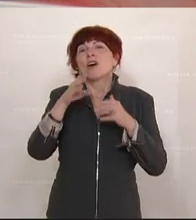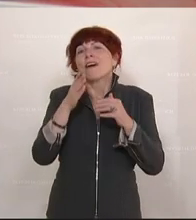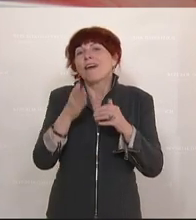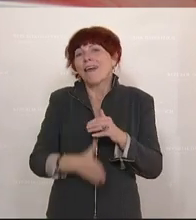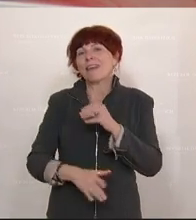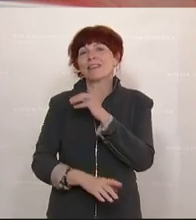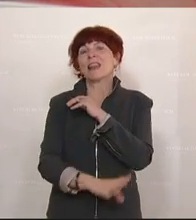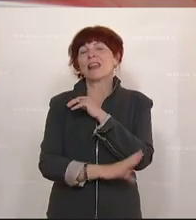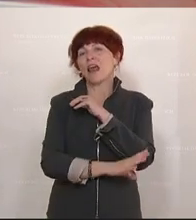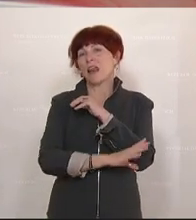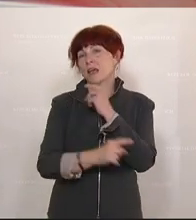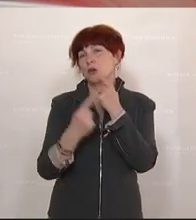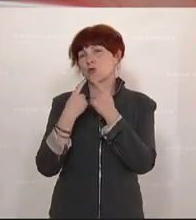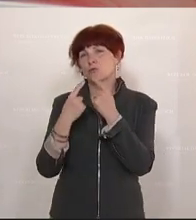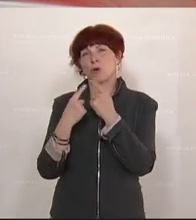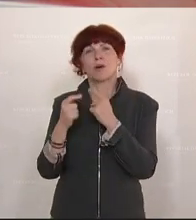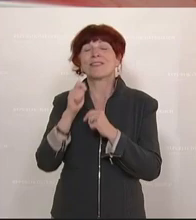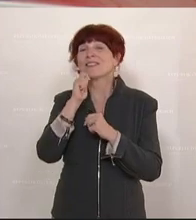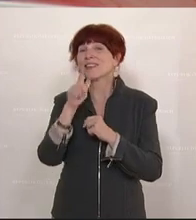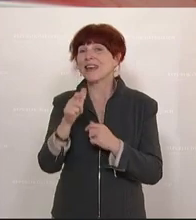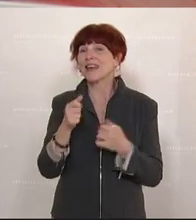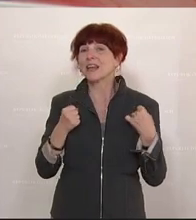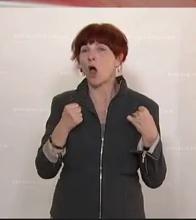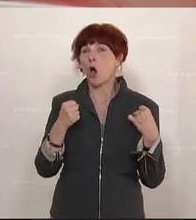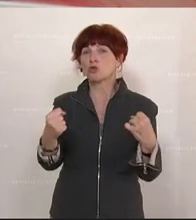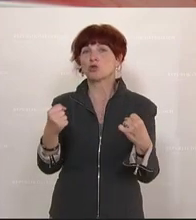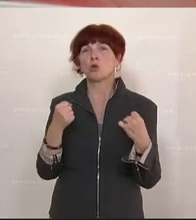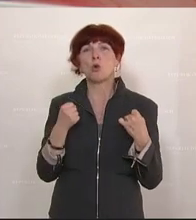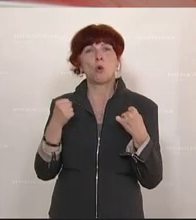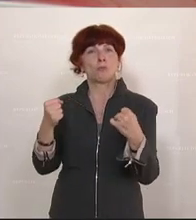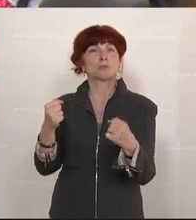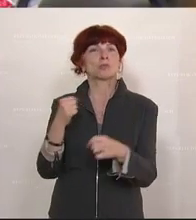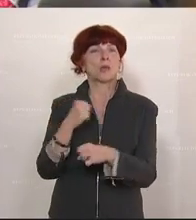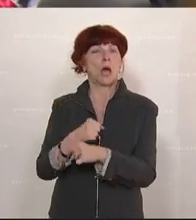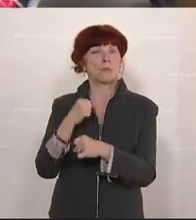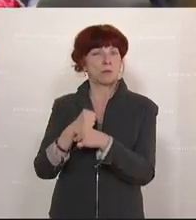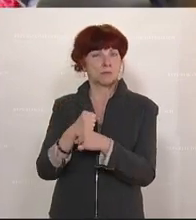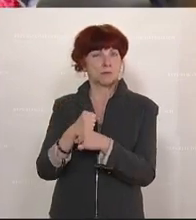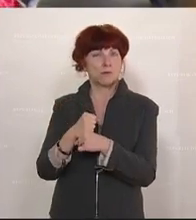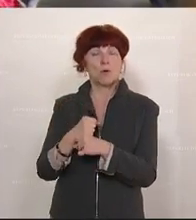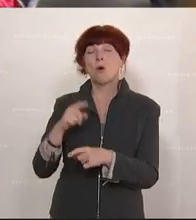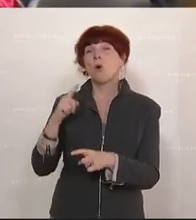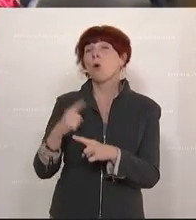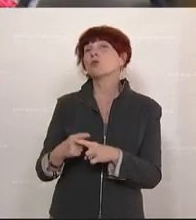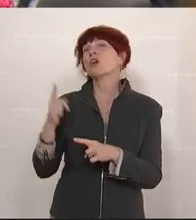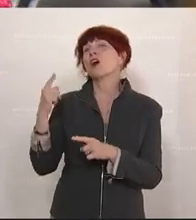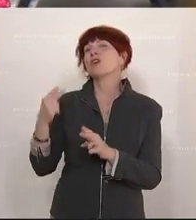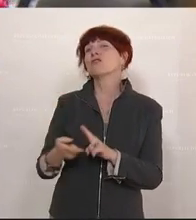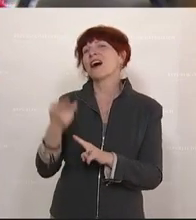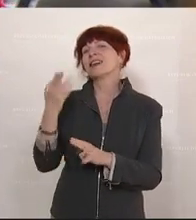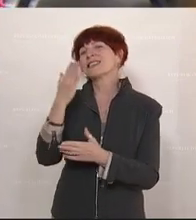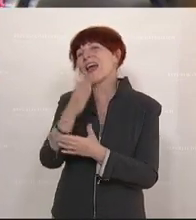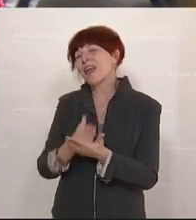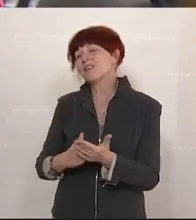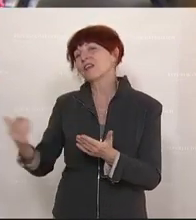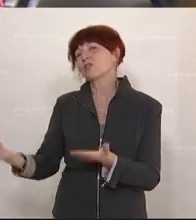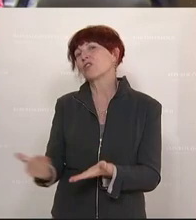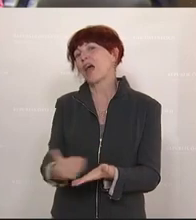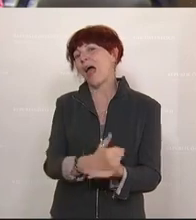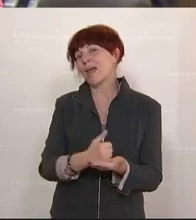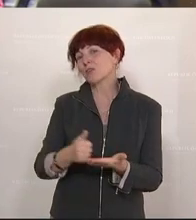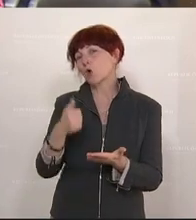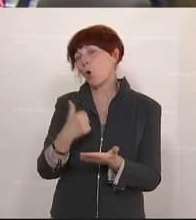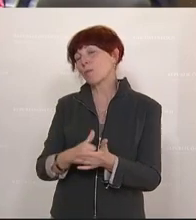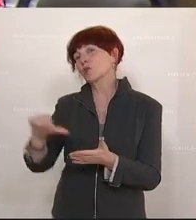ist, tagtäglich mit dem Auto zur Arbeit zu fahren. Und beinahe die Hälfte seines Lehrlingseinkommens kommt mittlerweile für den